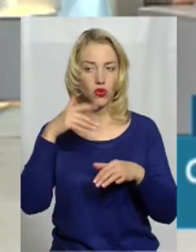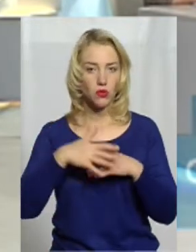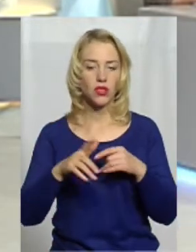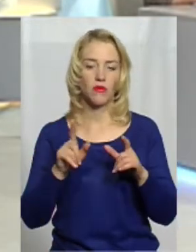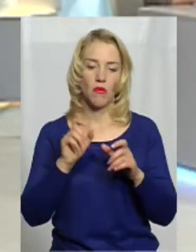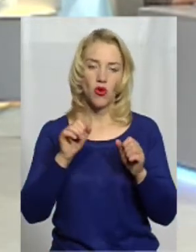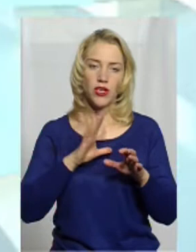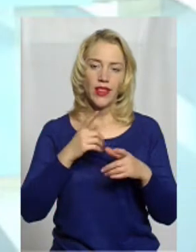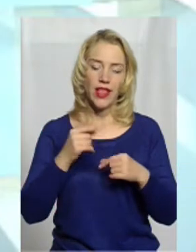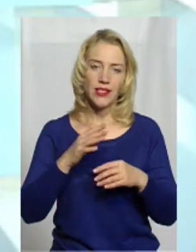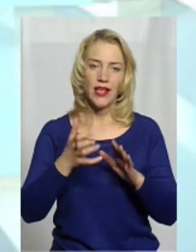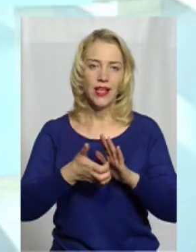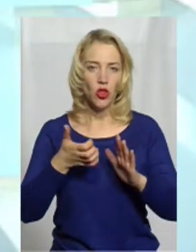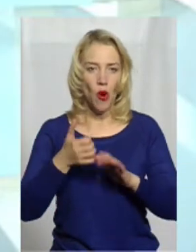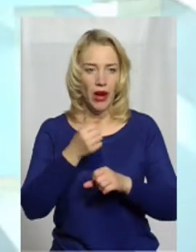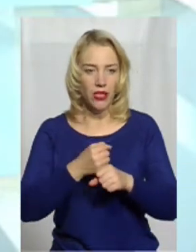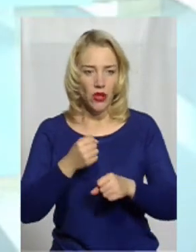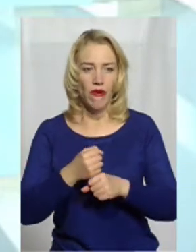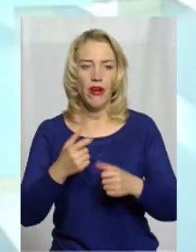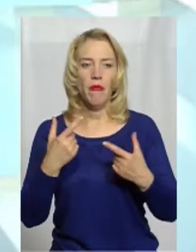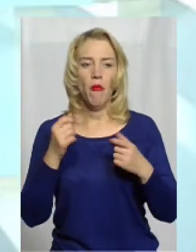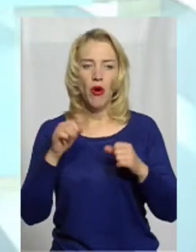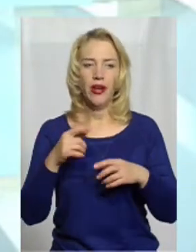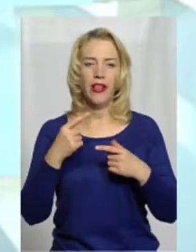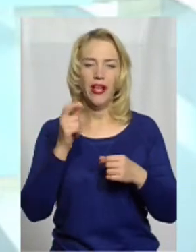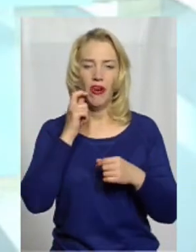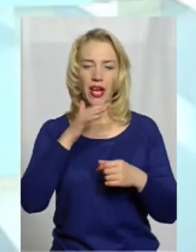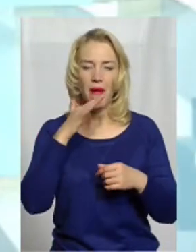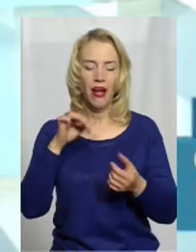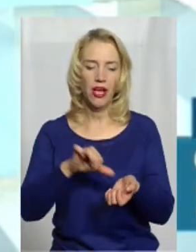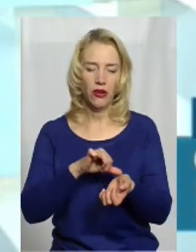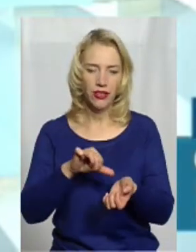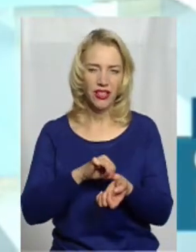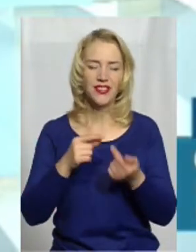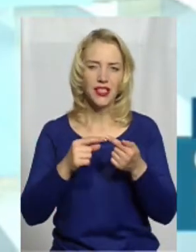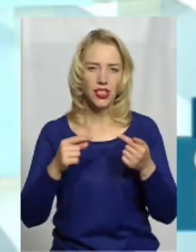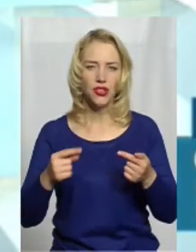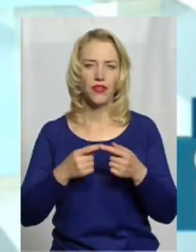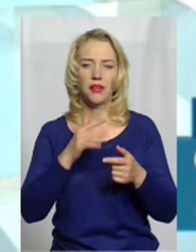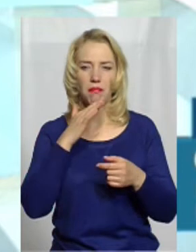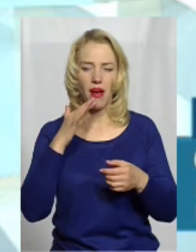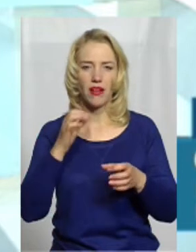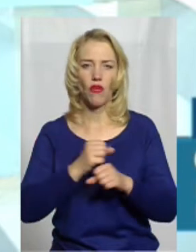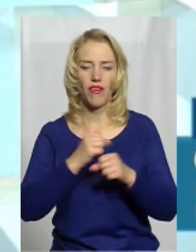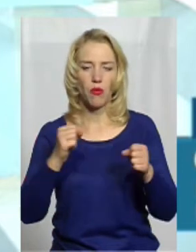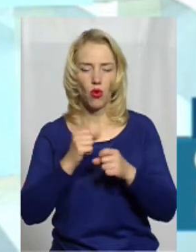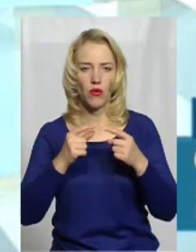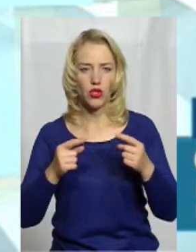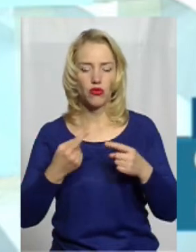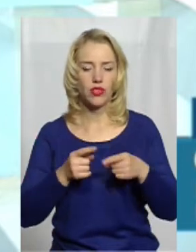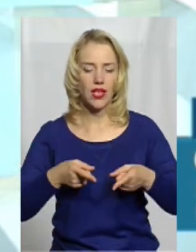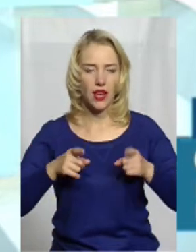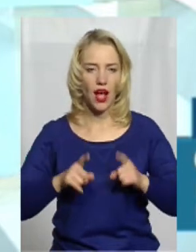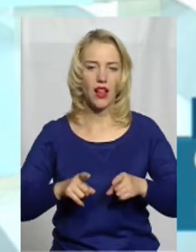ще в Україні багато наркотичних речовин, багато вибухових речовин. Але це реальна робота